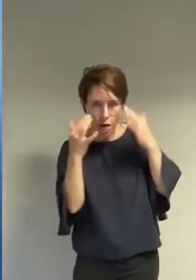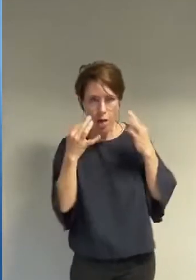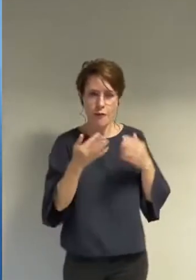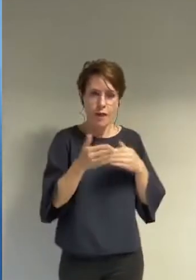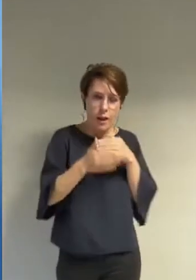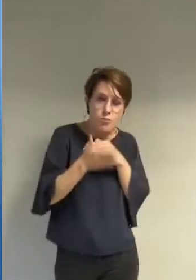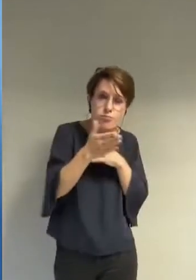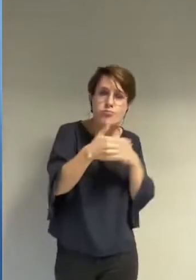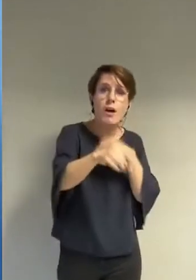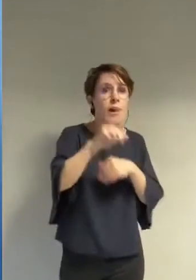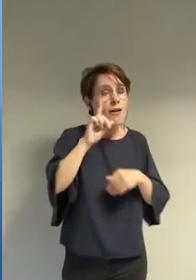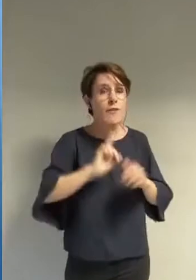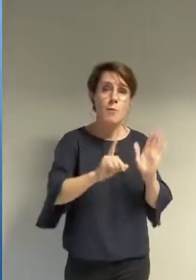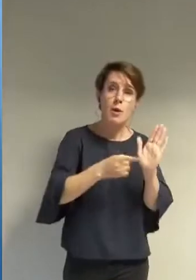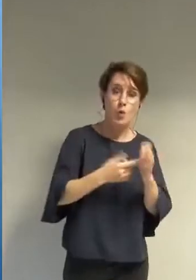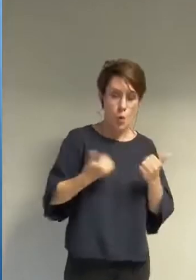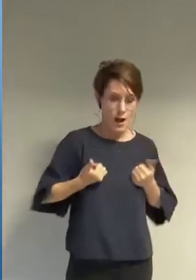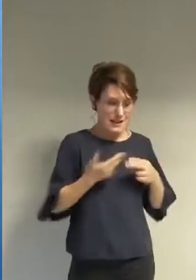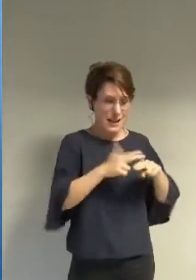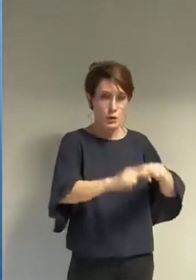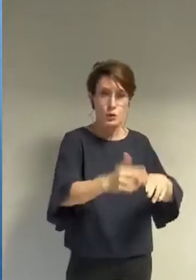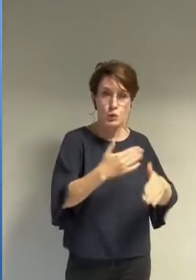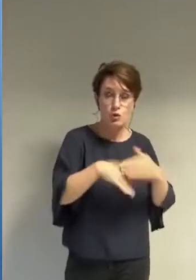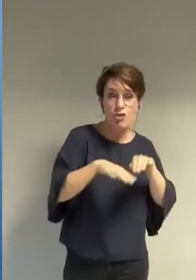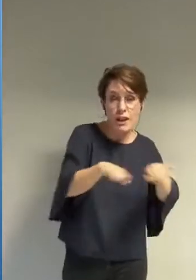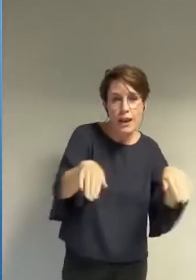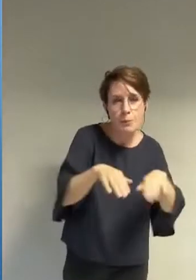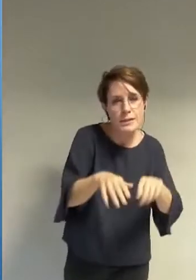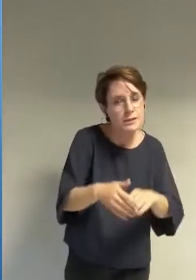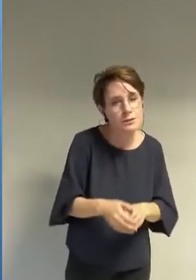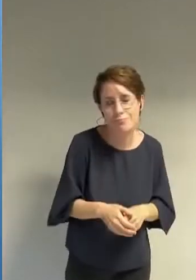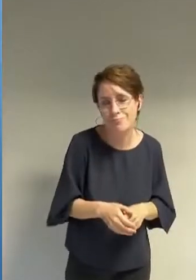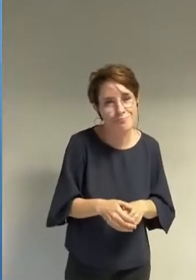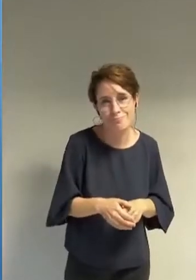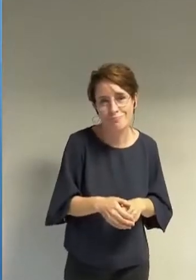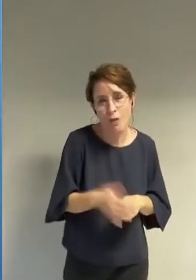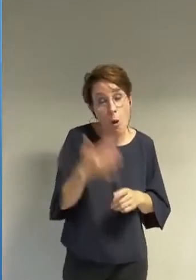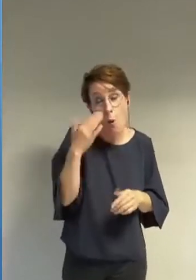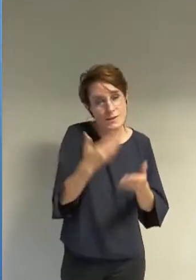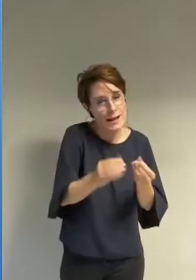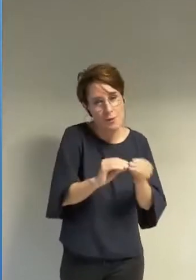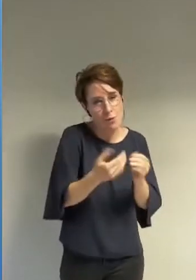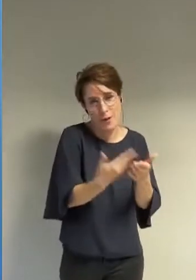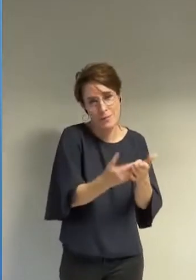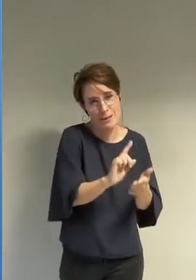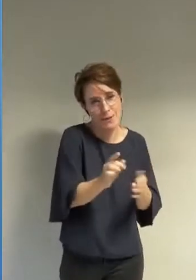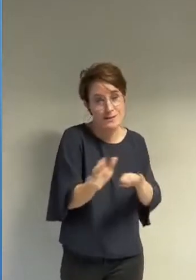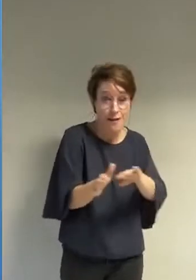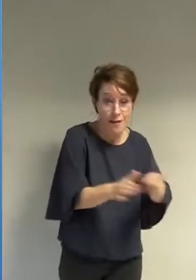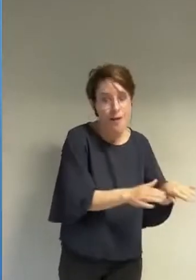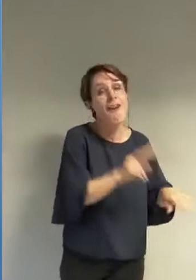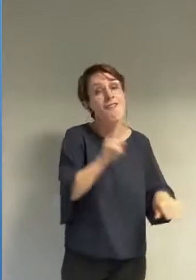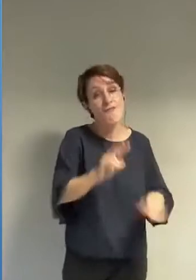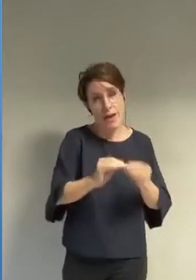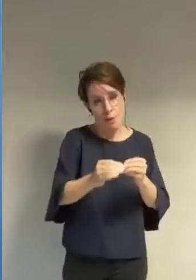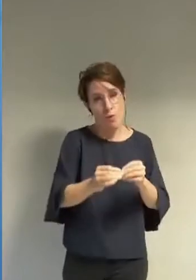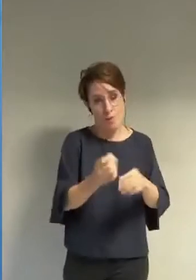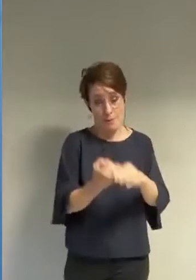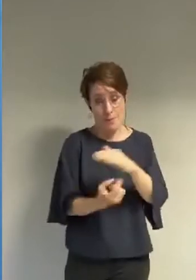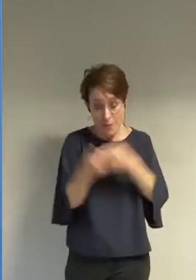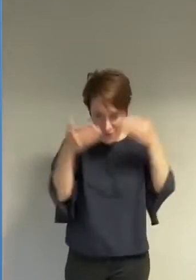municipale nous savons tous ici que le débat se focalise sur ce qu'on appelle communément le burkini